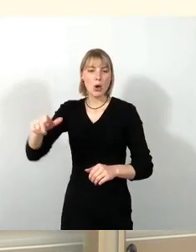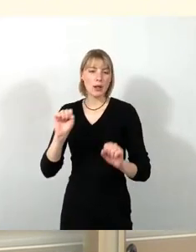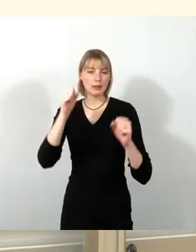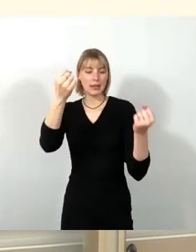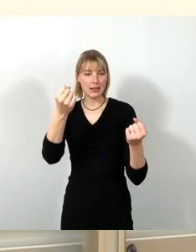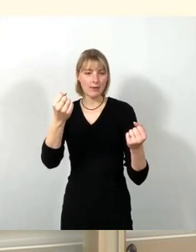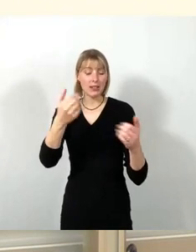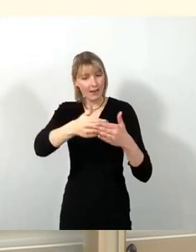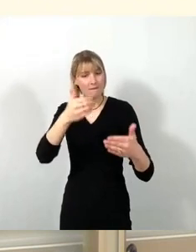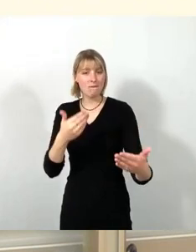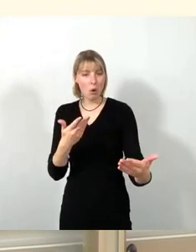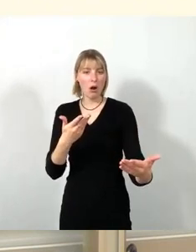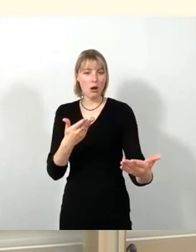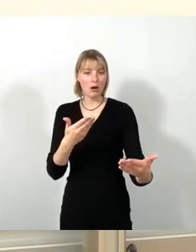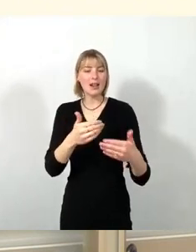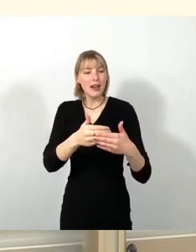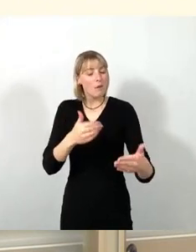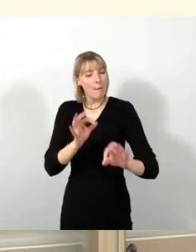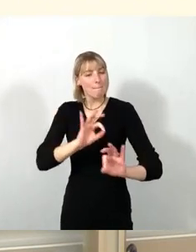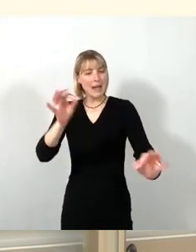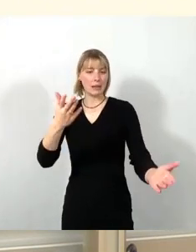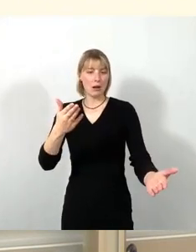Bevor dort irgendetwas passiert ist.